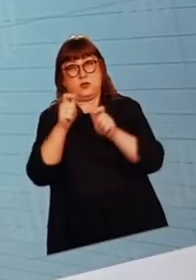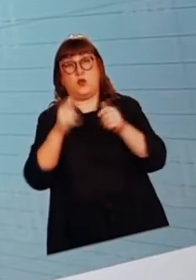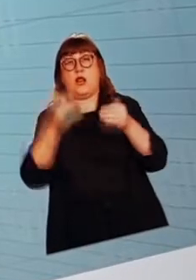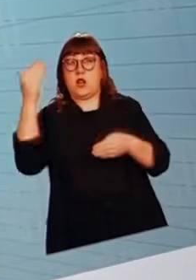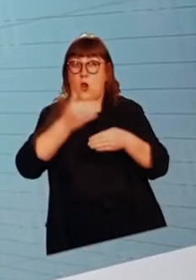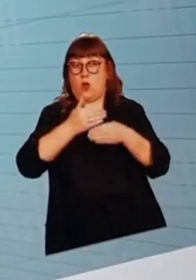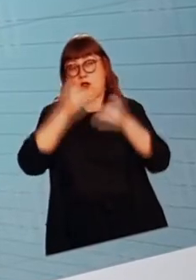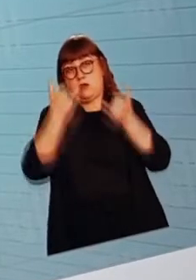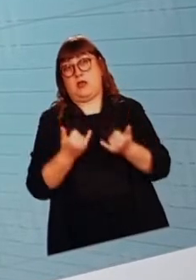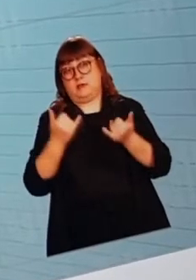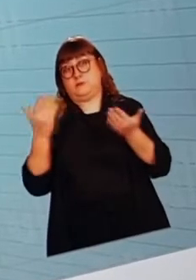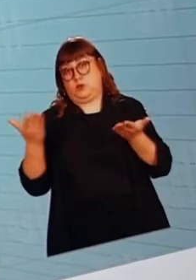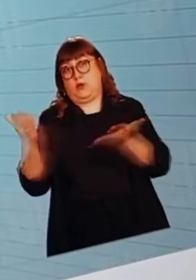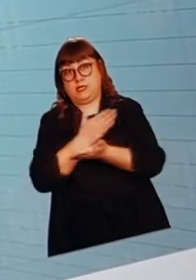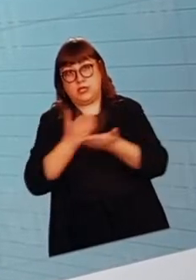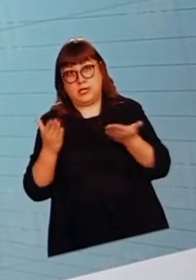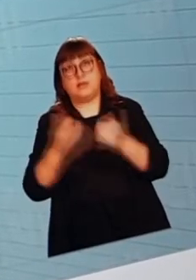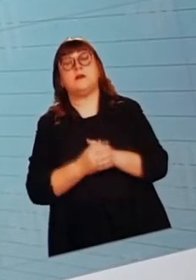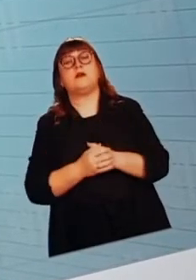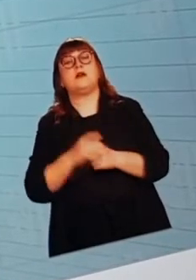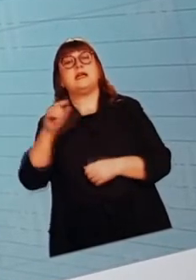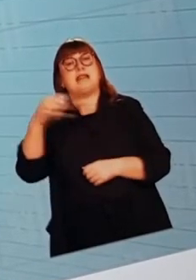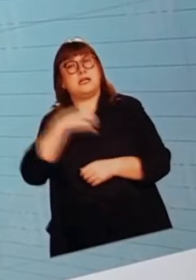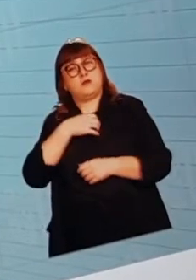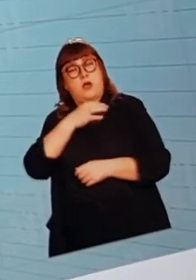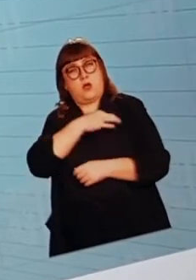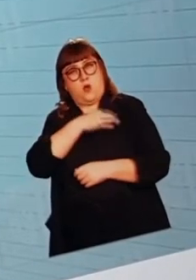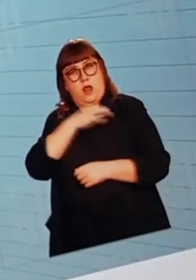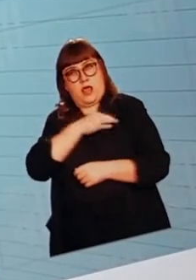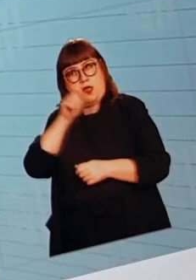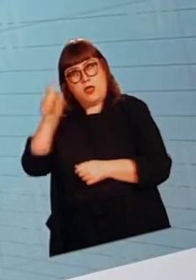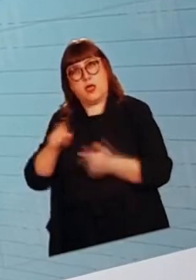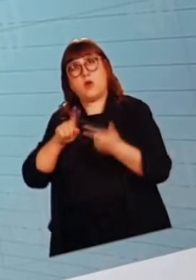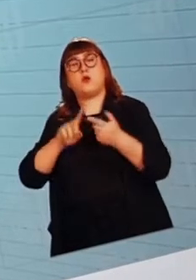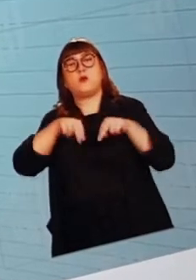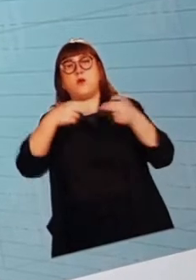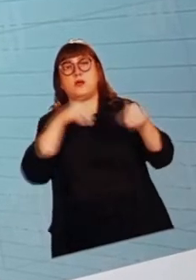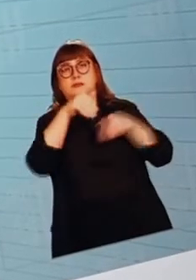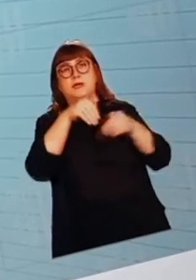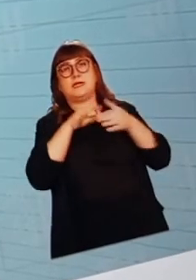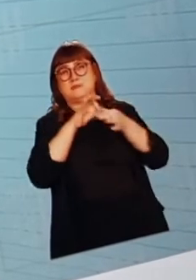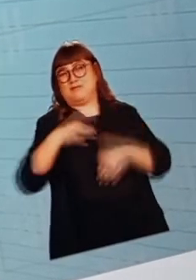Mittagsstunden der Kollege aus Salzburg und der Herr Bundesminister für Gesundheit darauf geeinigt.